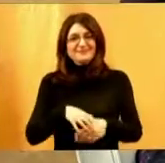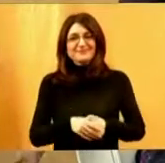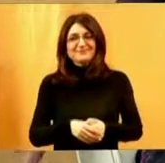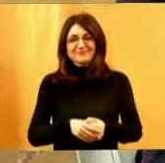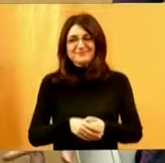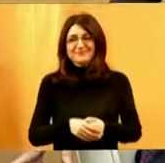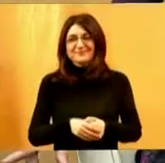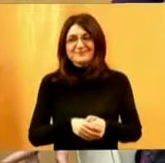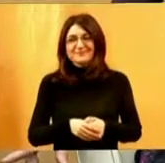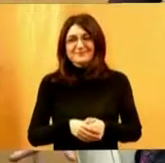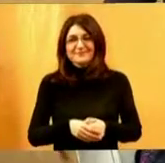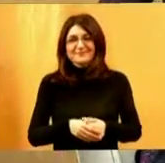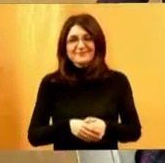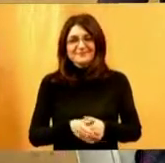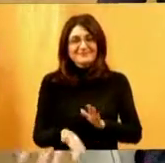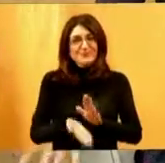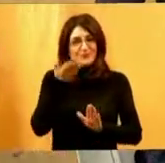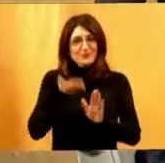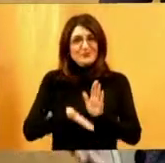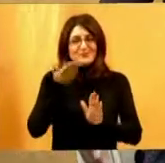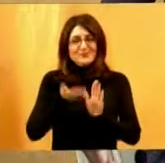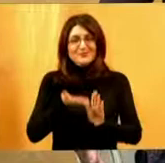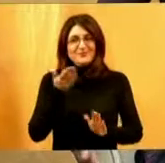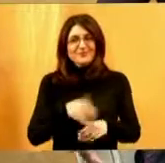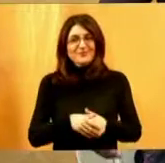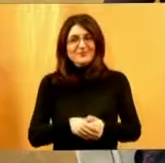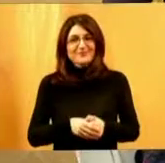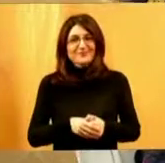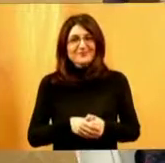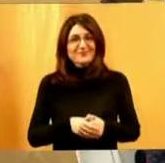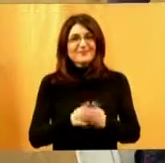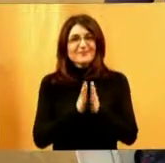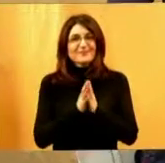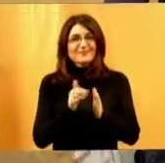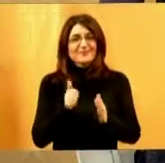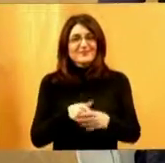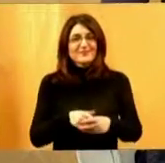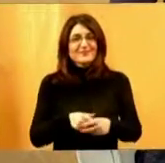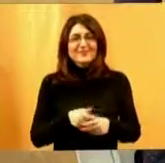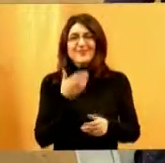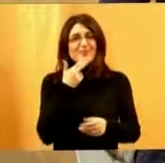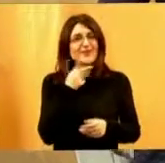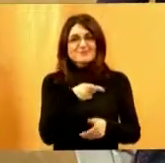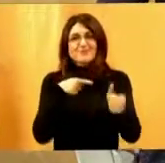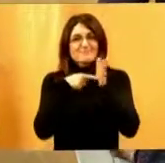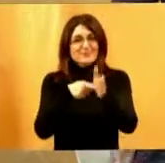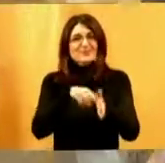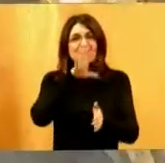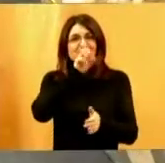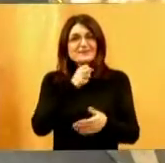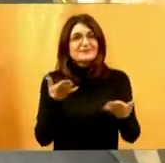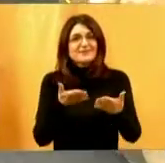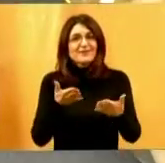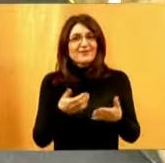Ksanta, digni se Ksanta. Evo, nećemo režiser Ksantu pokazati, ne znam